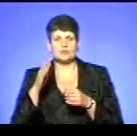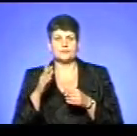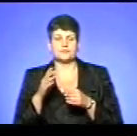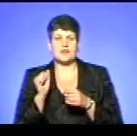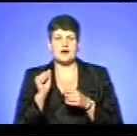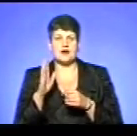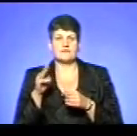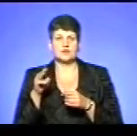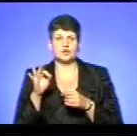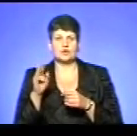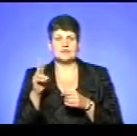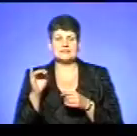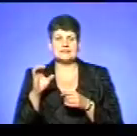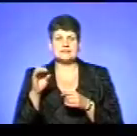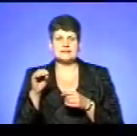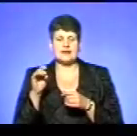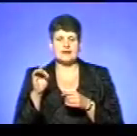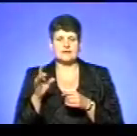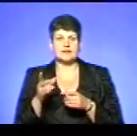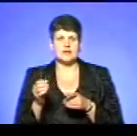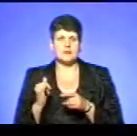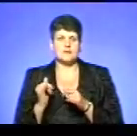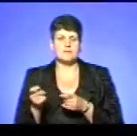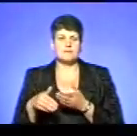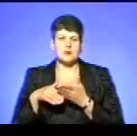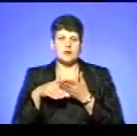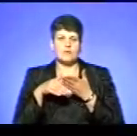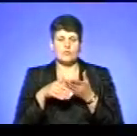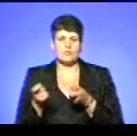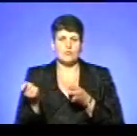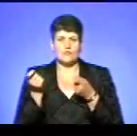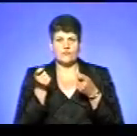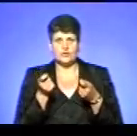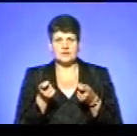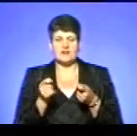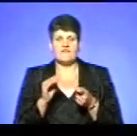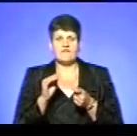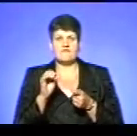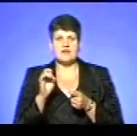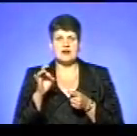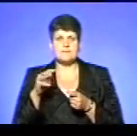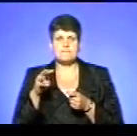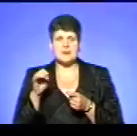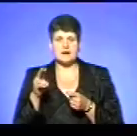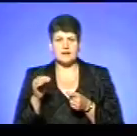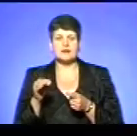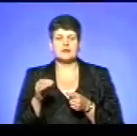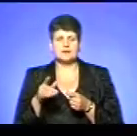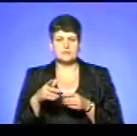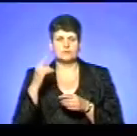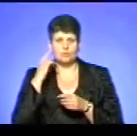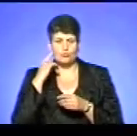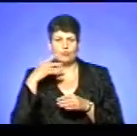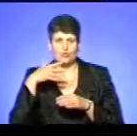речі, поповнювалися від цистерн фермерів, які відкликнулися на